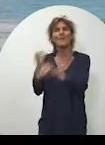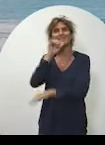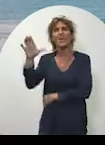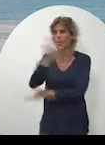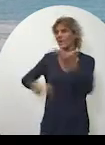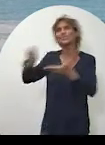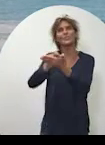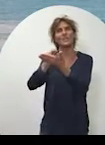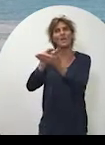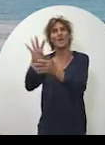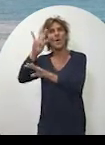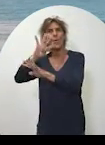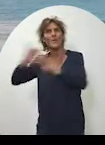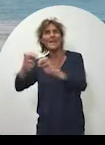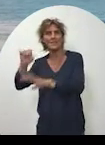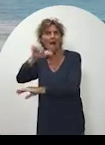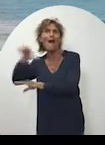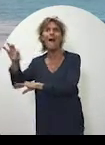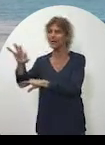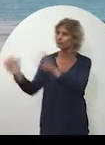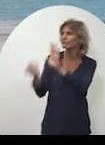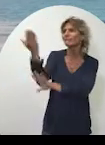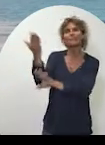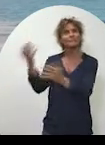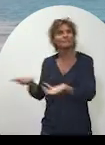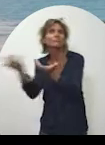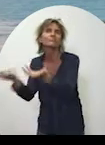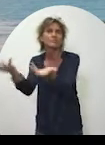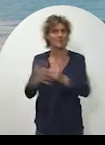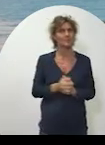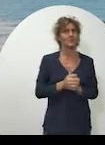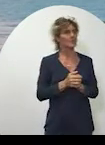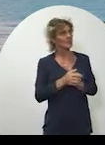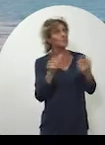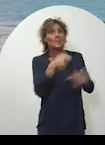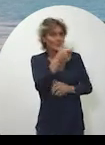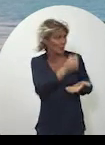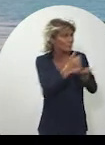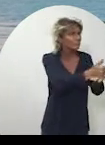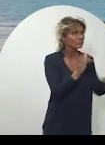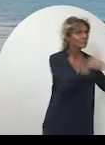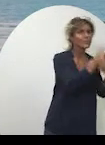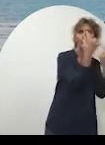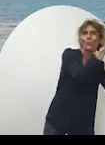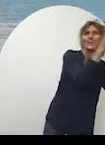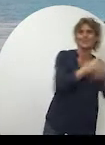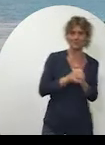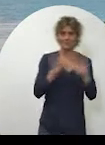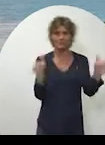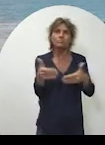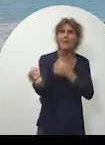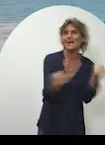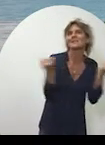régional de l'artisanat week-end. Nous intensifierons notre soutien à la filière tourisme, à l'activité